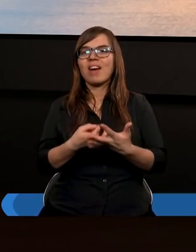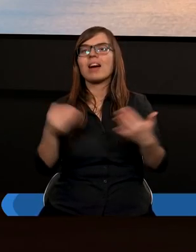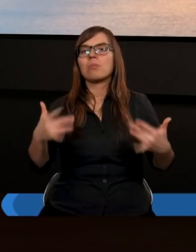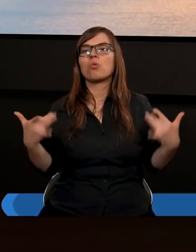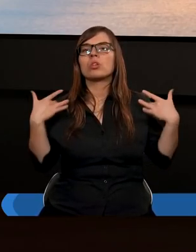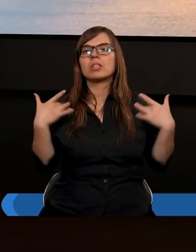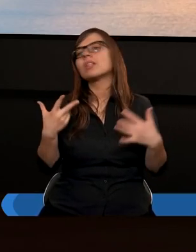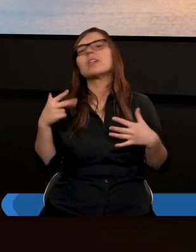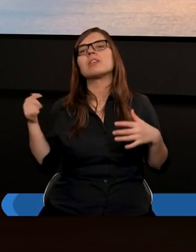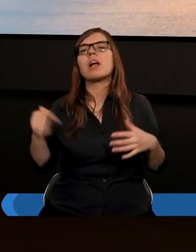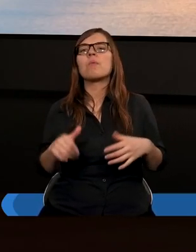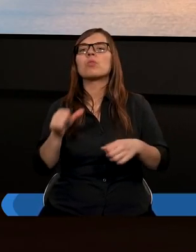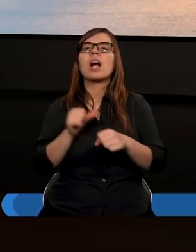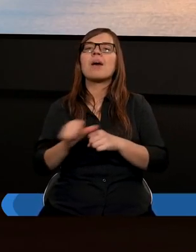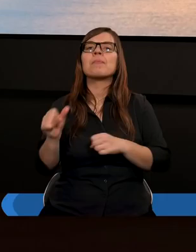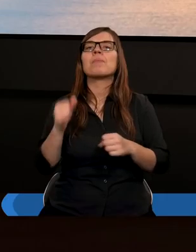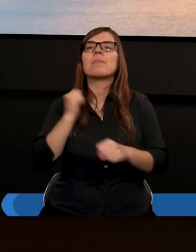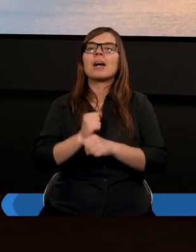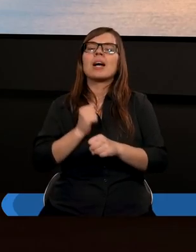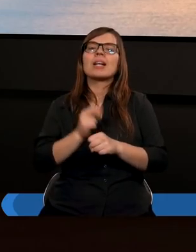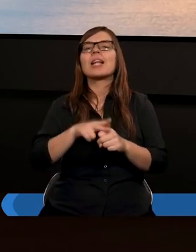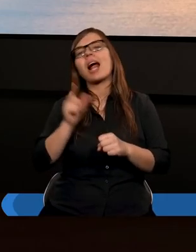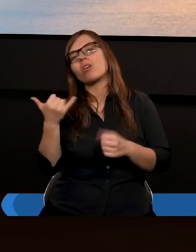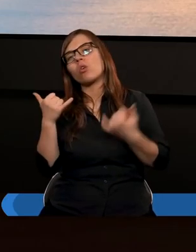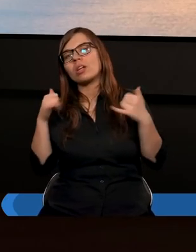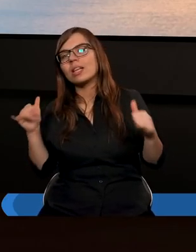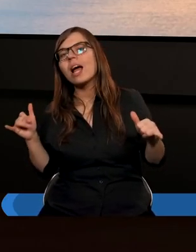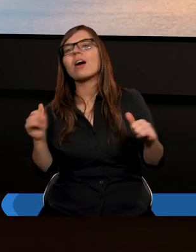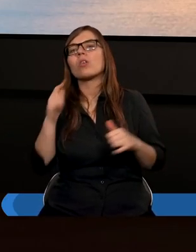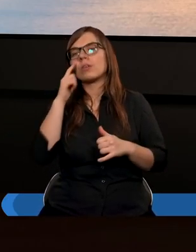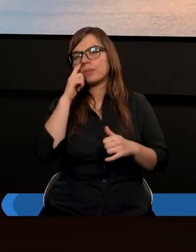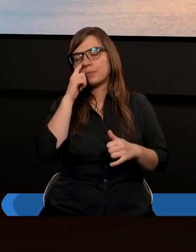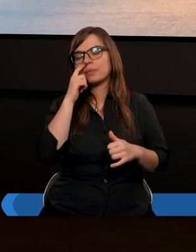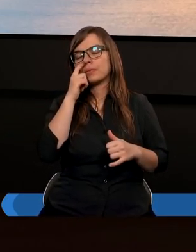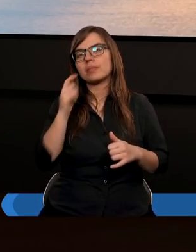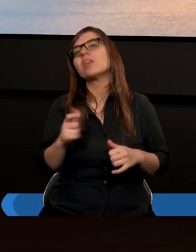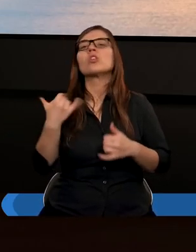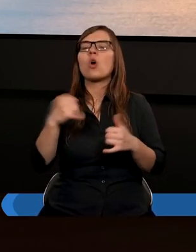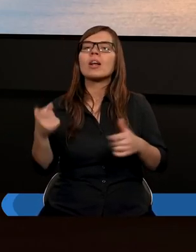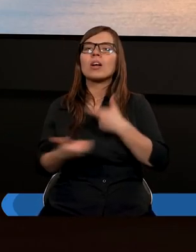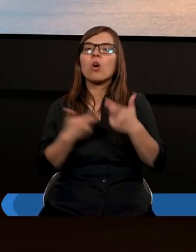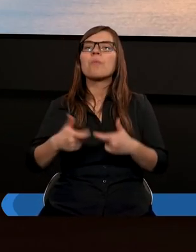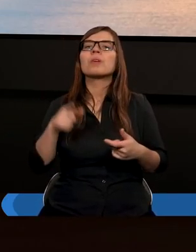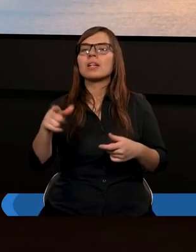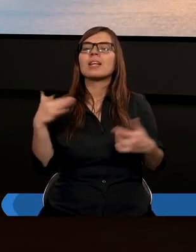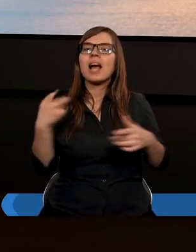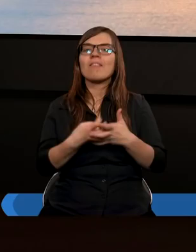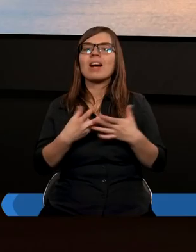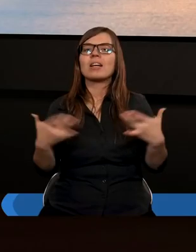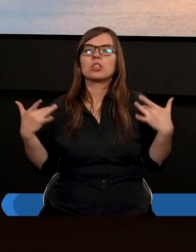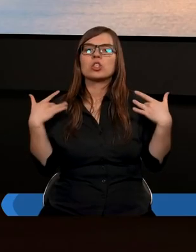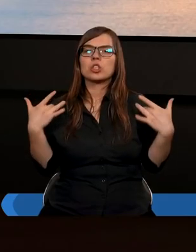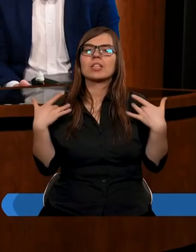A więc nie musiałbym pracować na co innego, co innego robić, tylko żebym mógł z tej Ewangelii żyć.